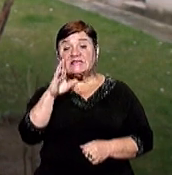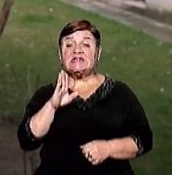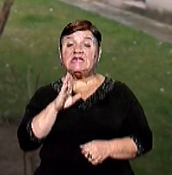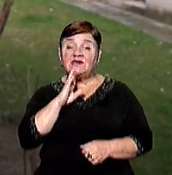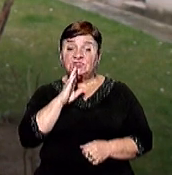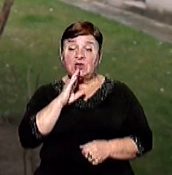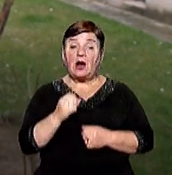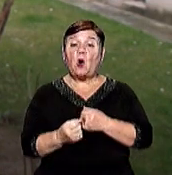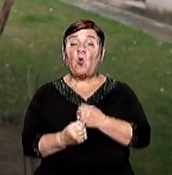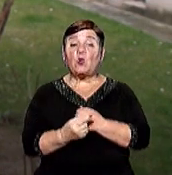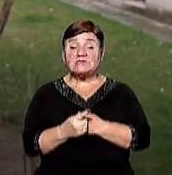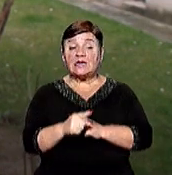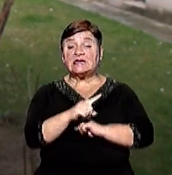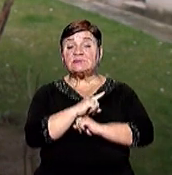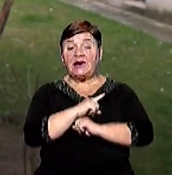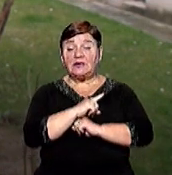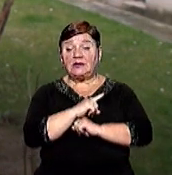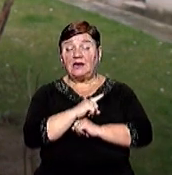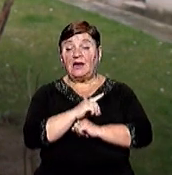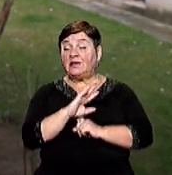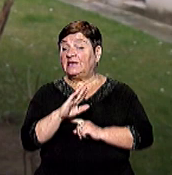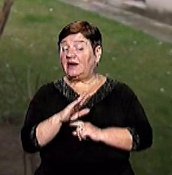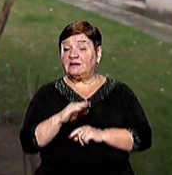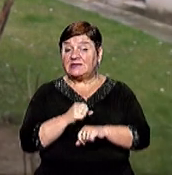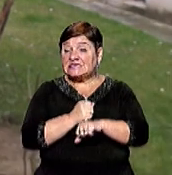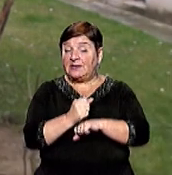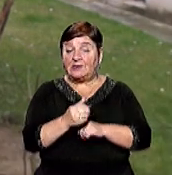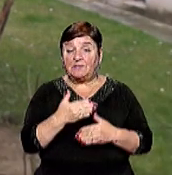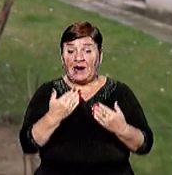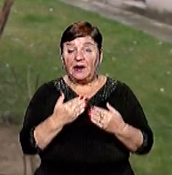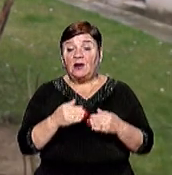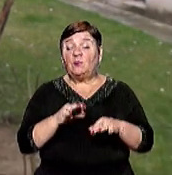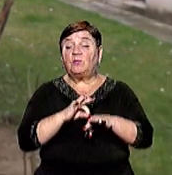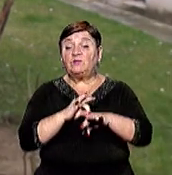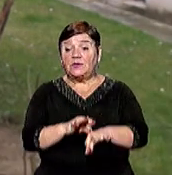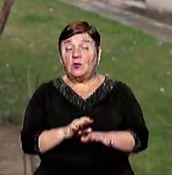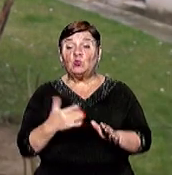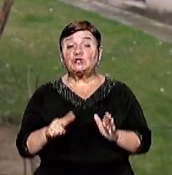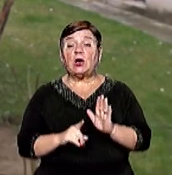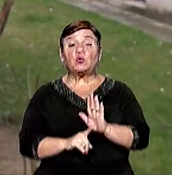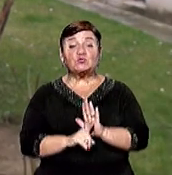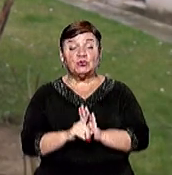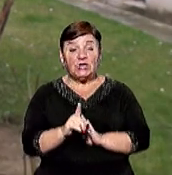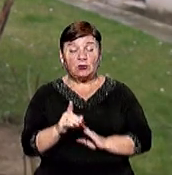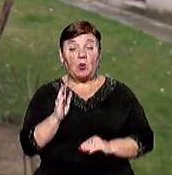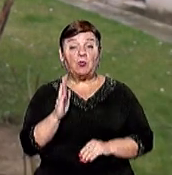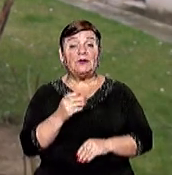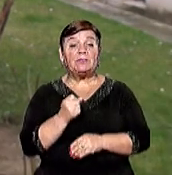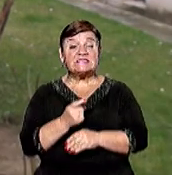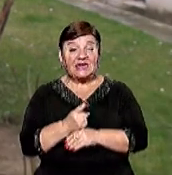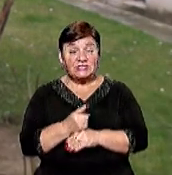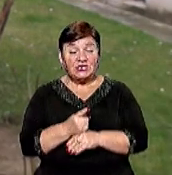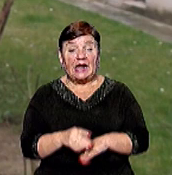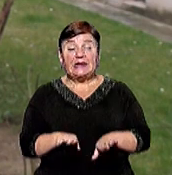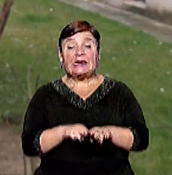дівчина, ознак насильницької смерті попередньо не виявлено Однак в рамках кримінального провадження розпочатого буде призначена